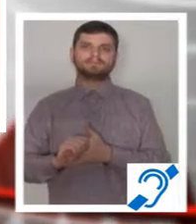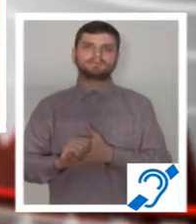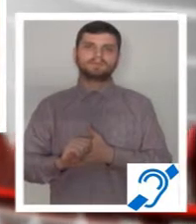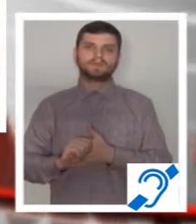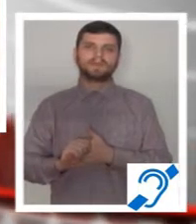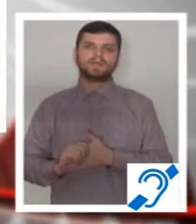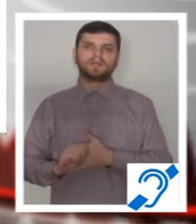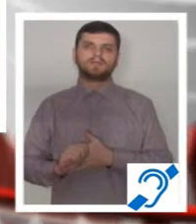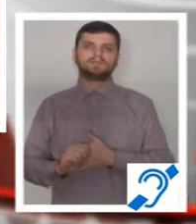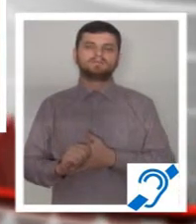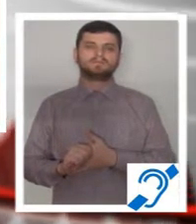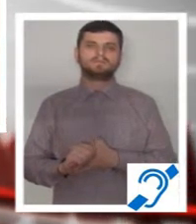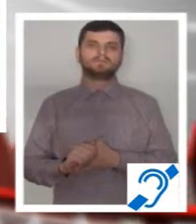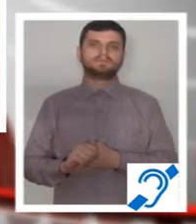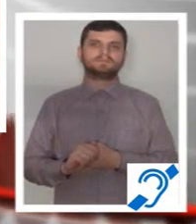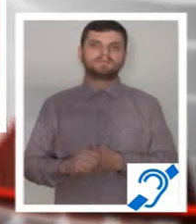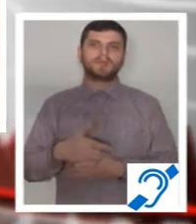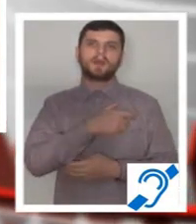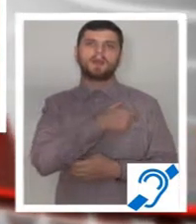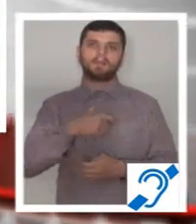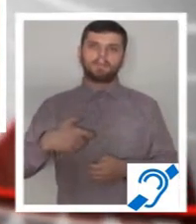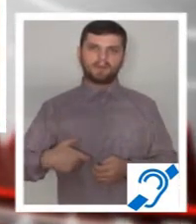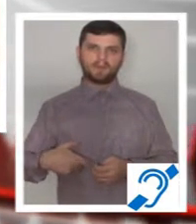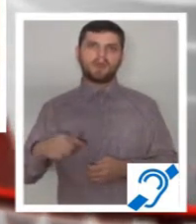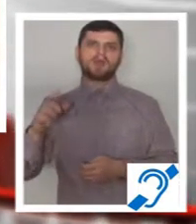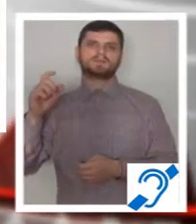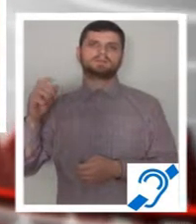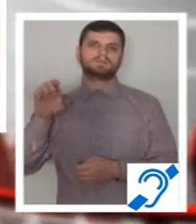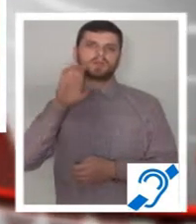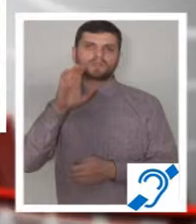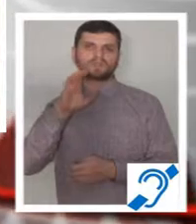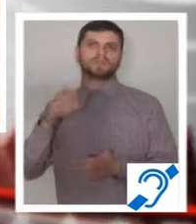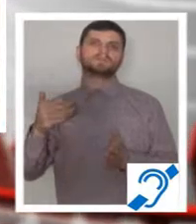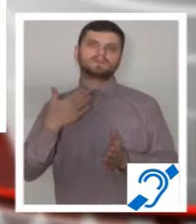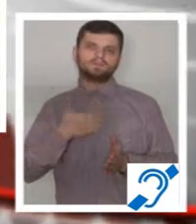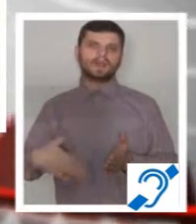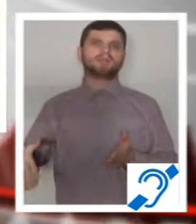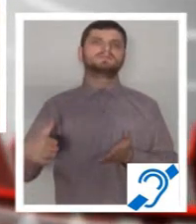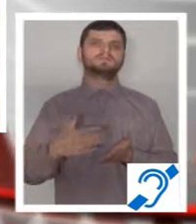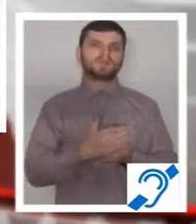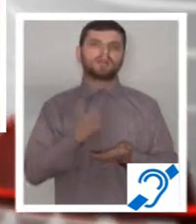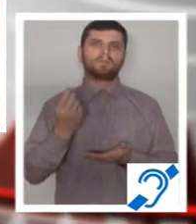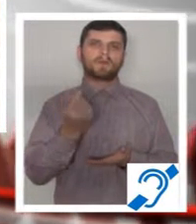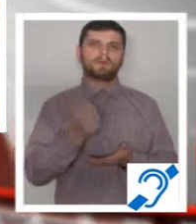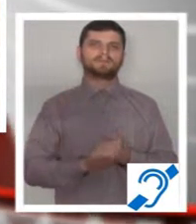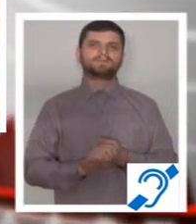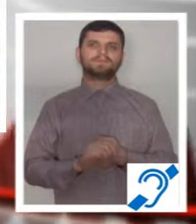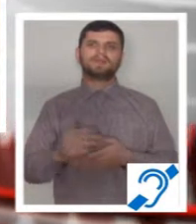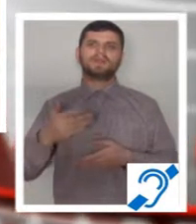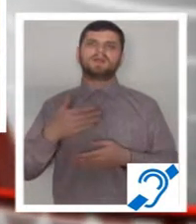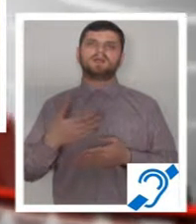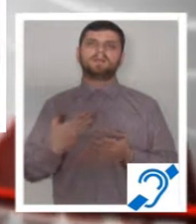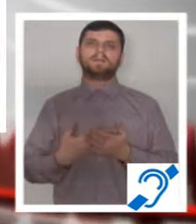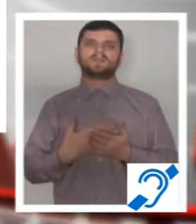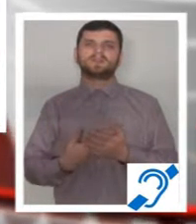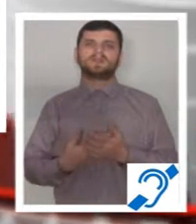Faptul că lucrările nu s-au terminat la timp duce la restituirea